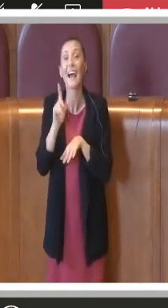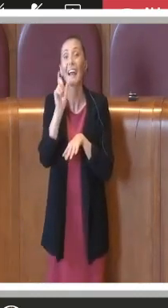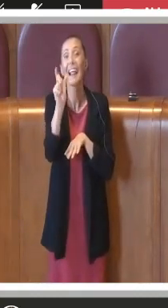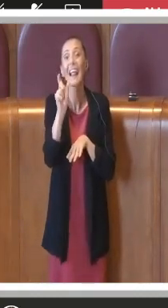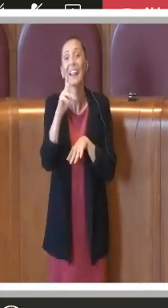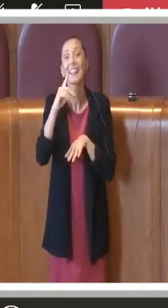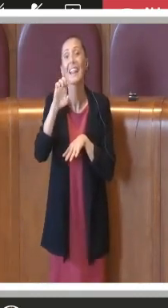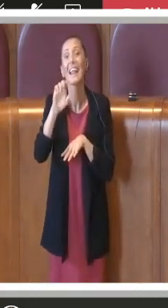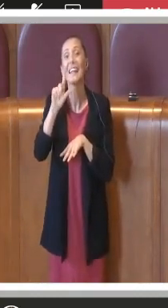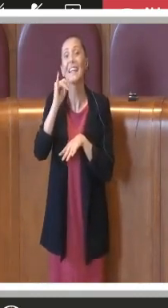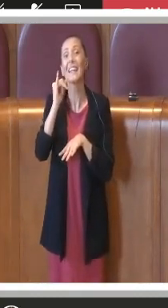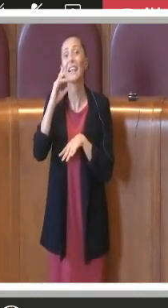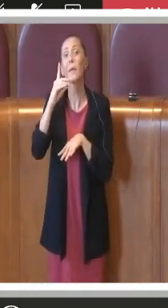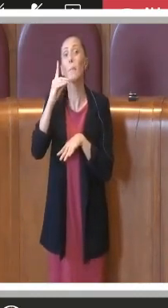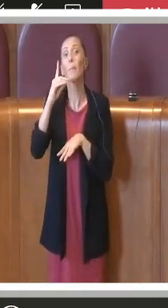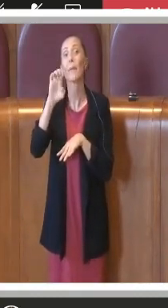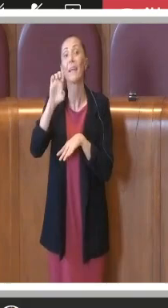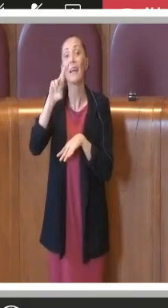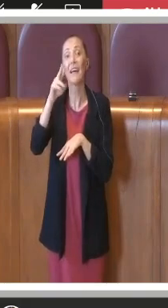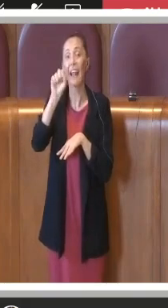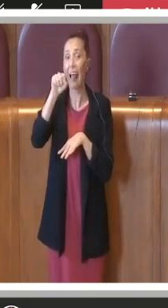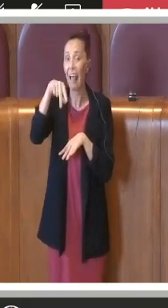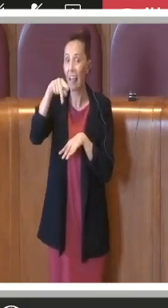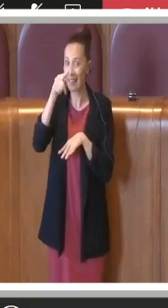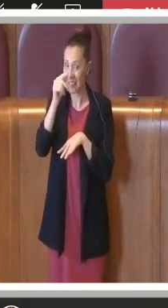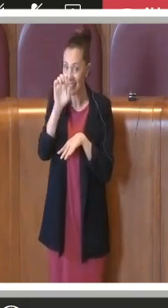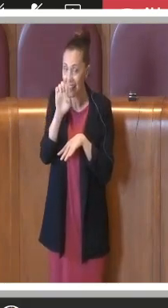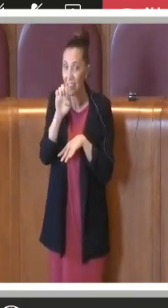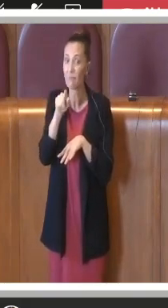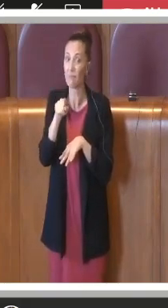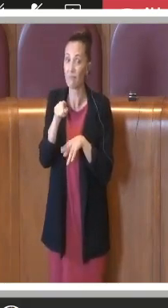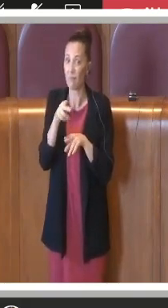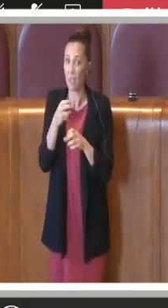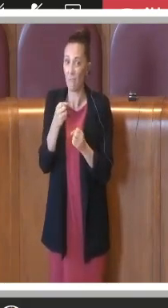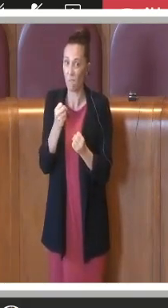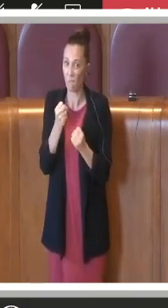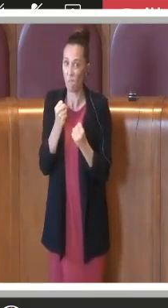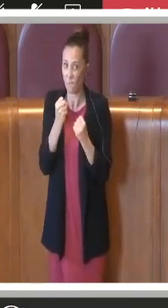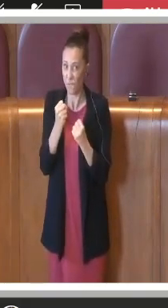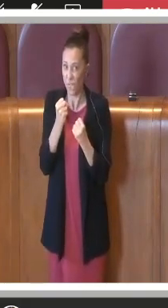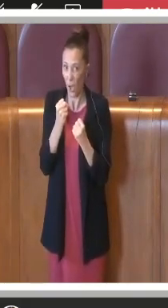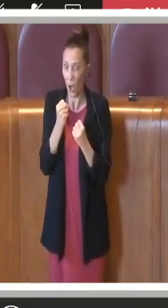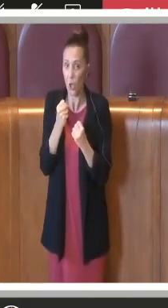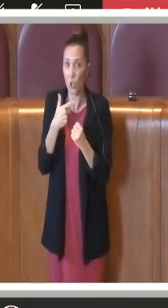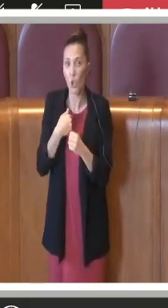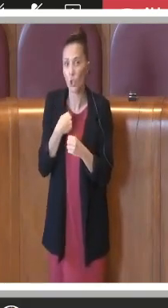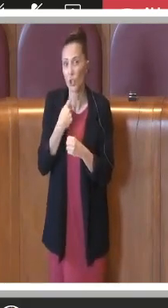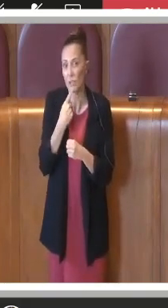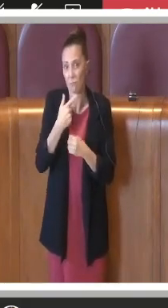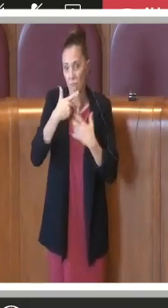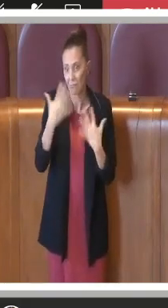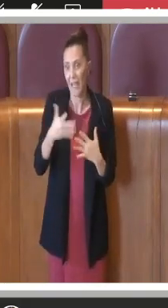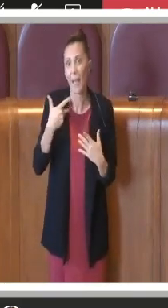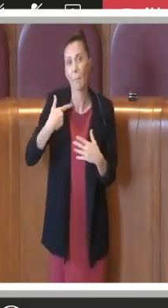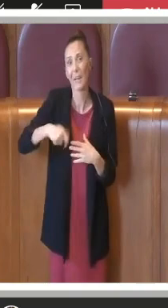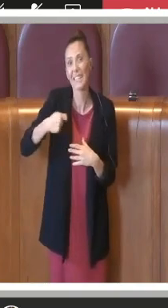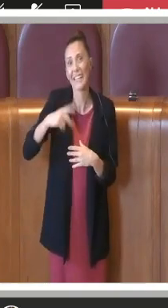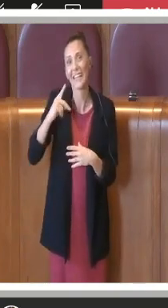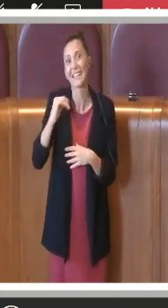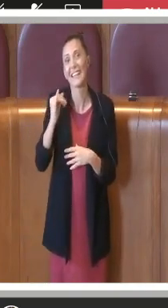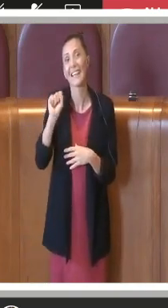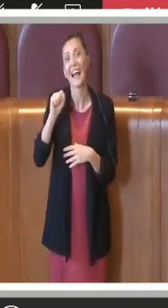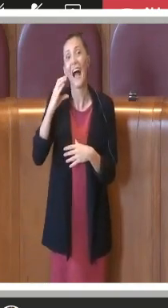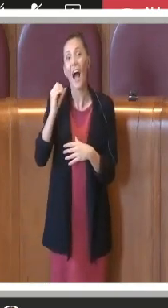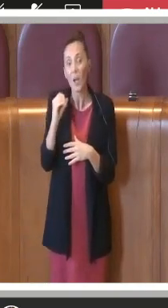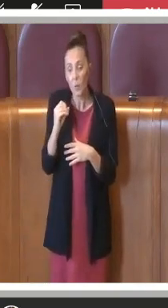termine decisamente forte. Io credo che, l'ho già dichiarato insieme anche al Presidente Diaco, insomma noi